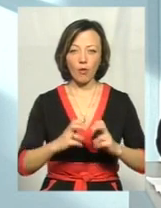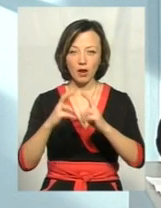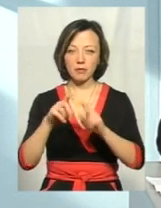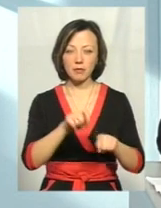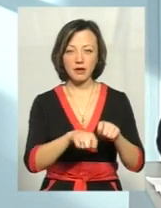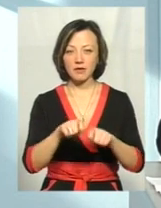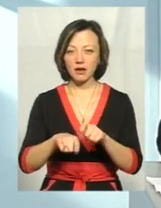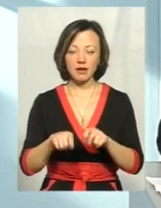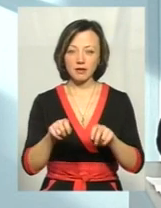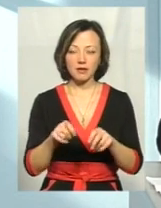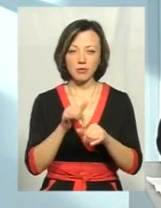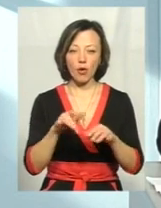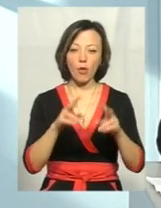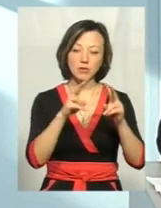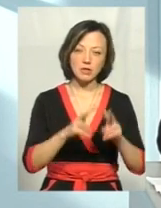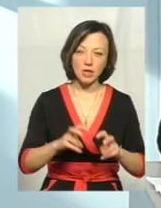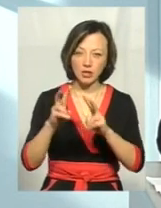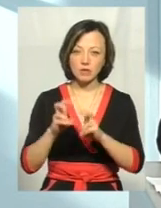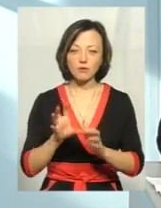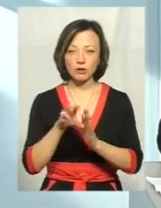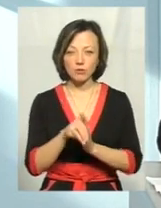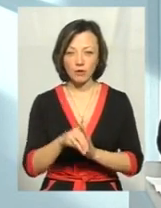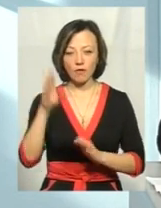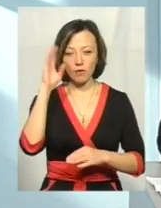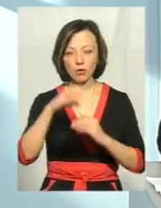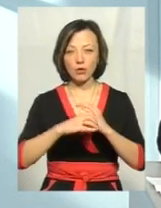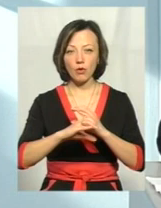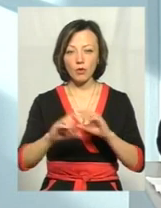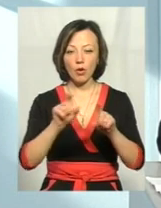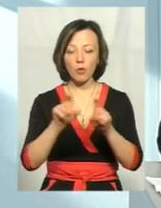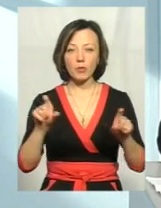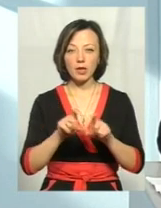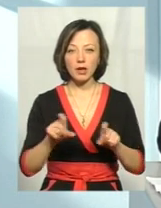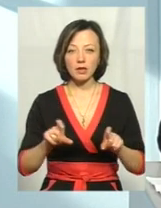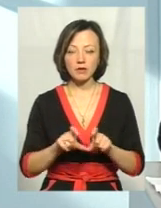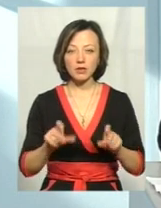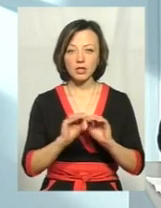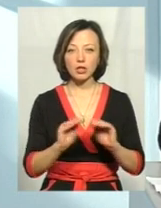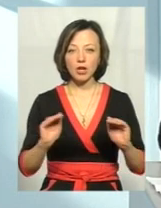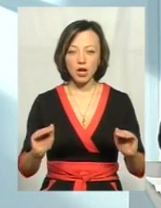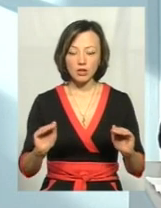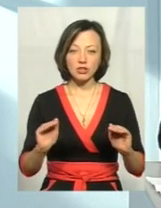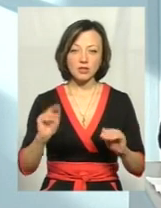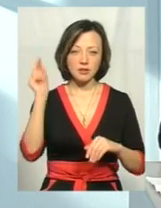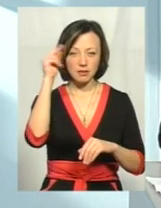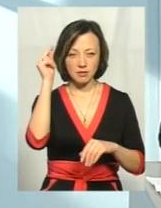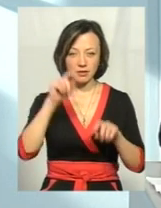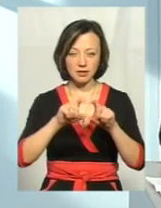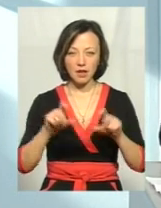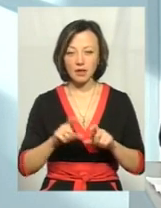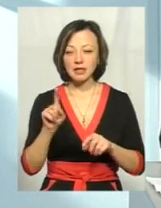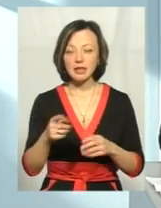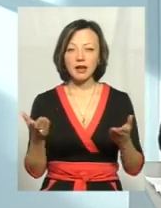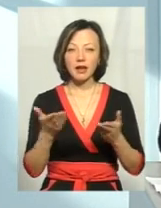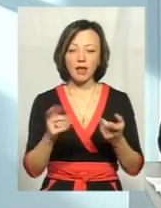перевірками назвати не можна, обстеження, в тому числі водогонів, об'єктів дитячих дошкільних закладів, та інші об'єктів, які